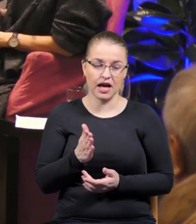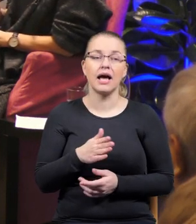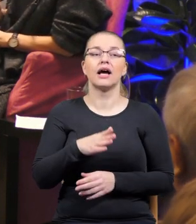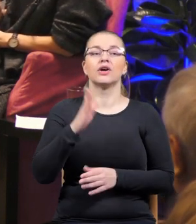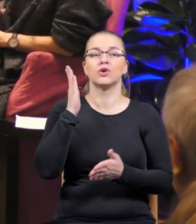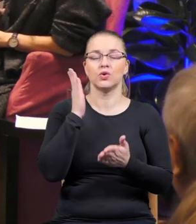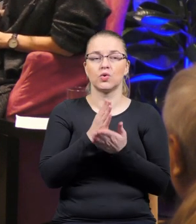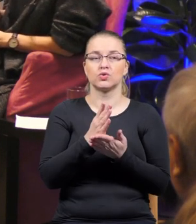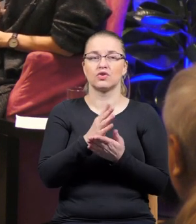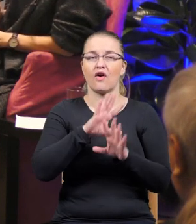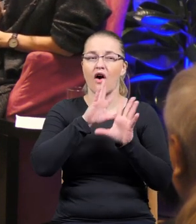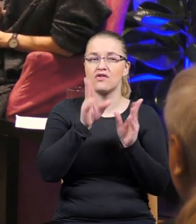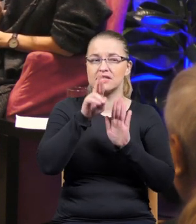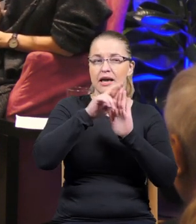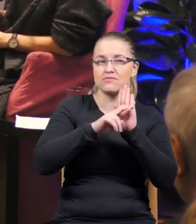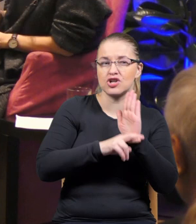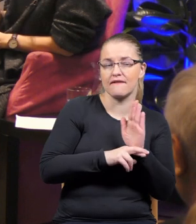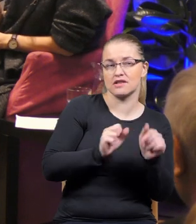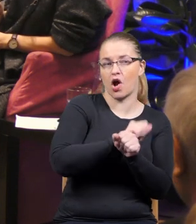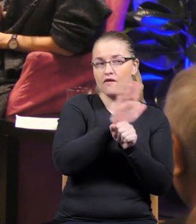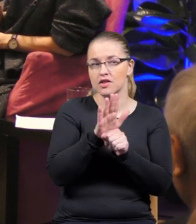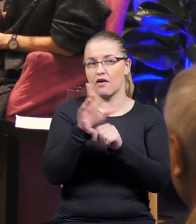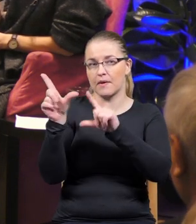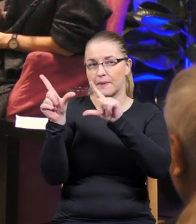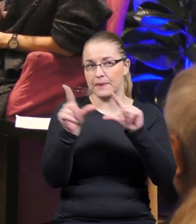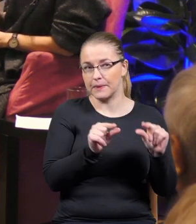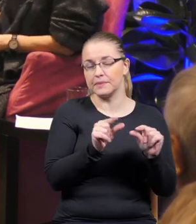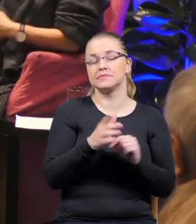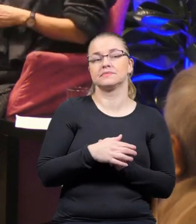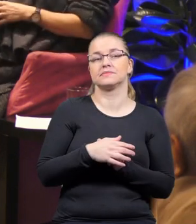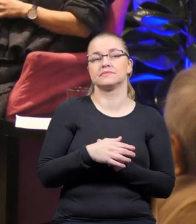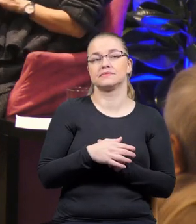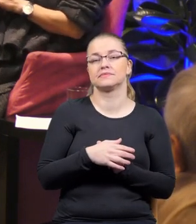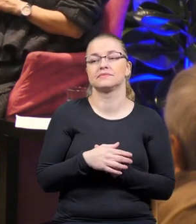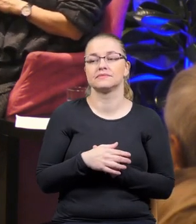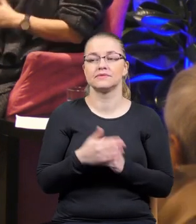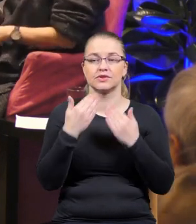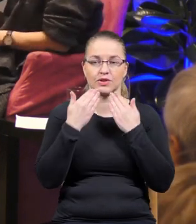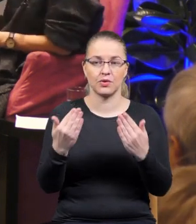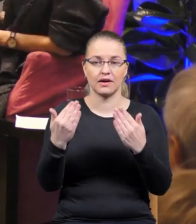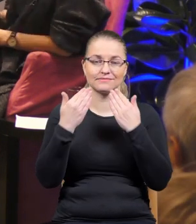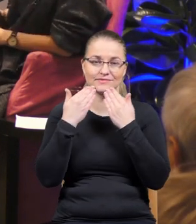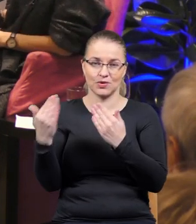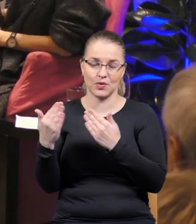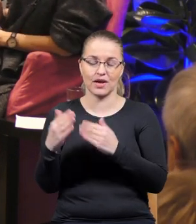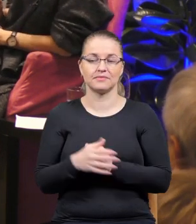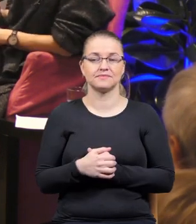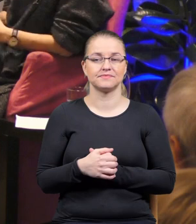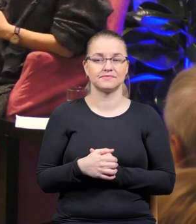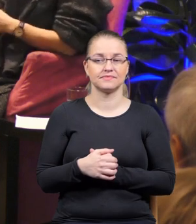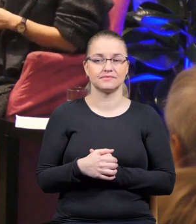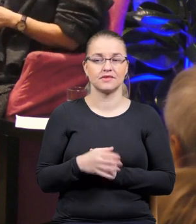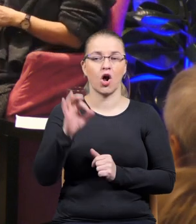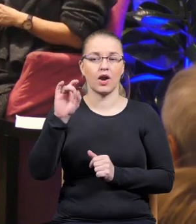obowiązywać te straszne reżimy covidowe. Dobra. Dzięki. Dziękuję bardzo. Dziękuję Wam. Dzięki.